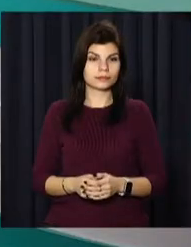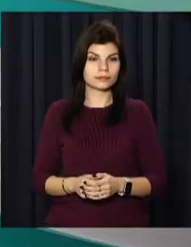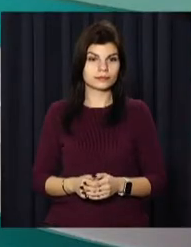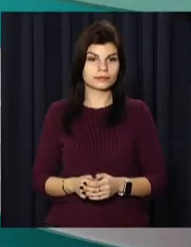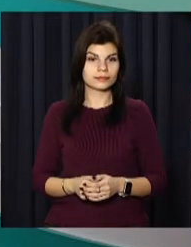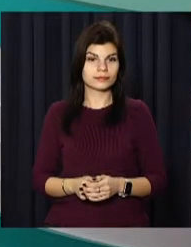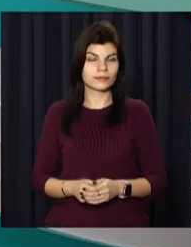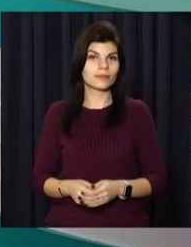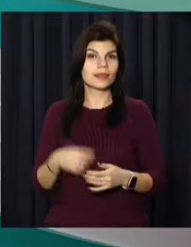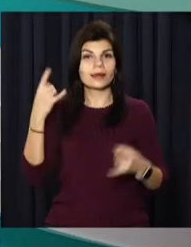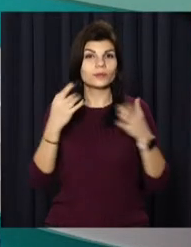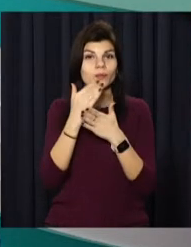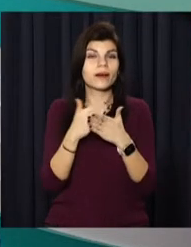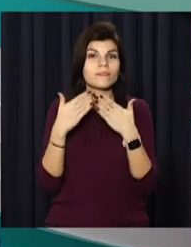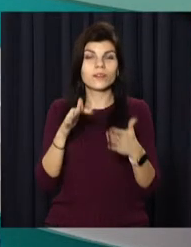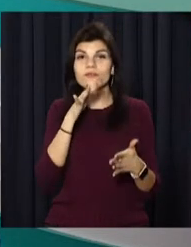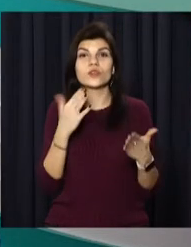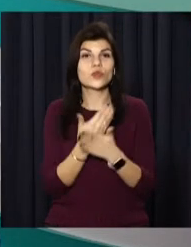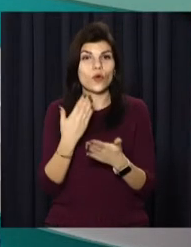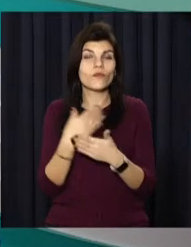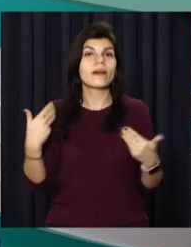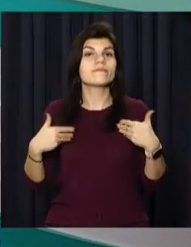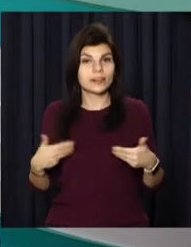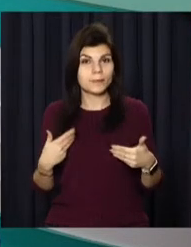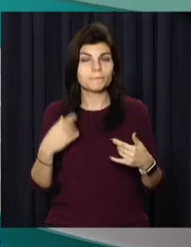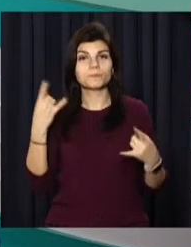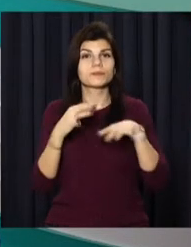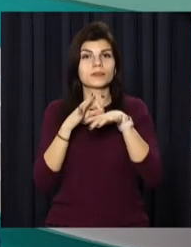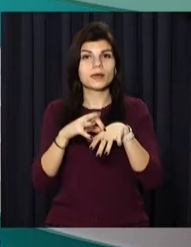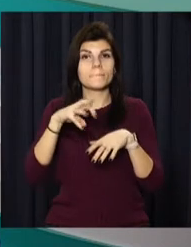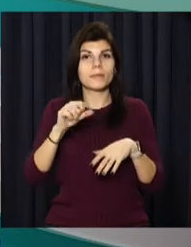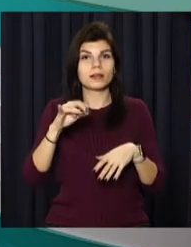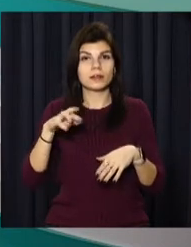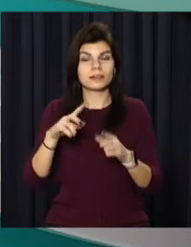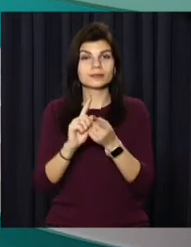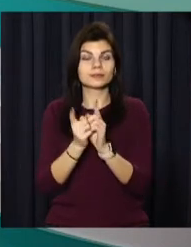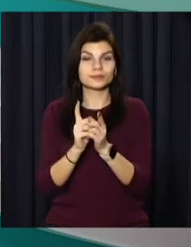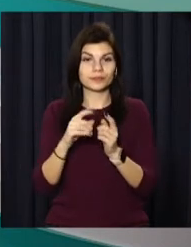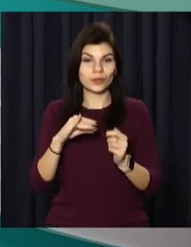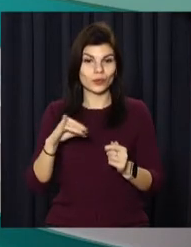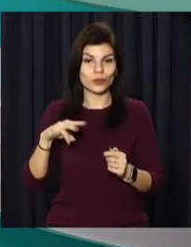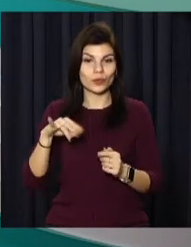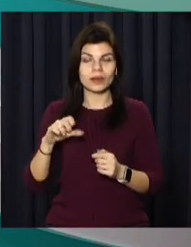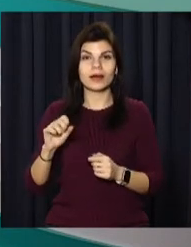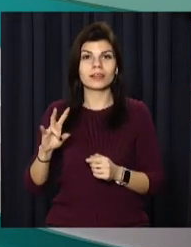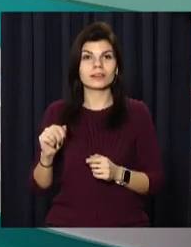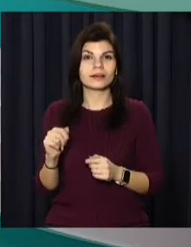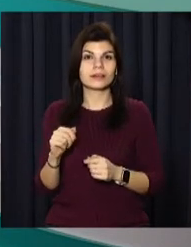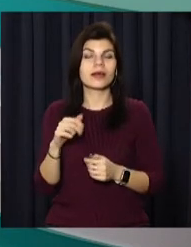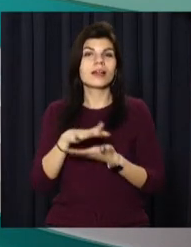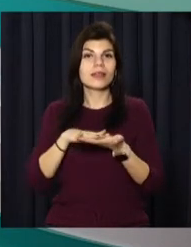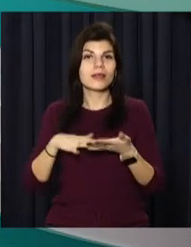На відкритому час новин вітаю у студії Марія Требушенко та сурдоперекладачка Юліана Пуговкіна.